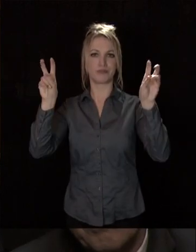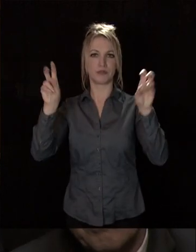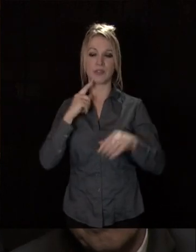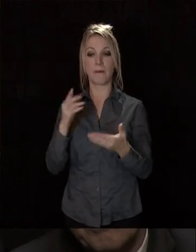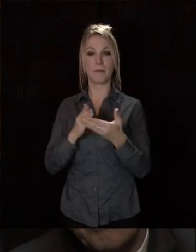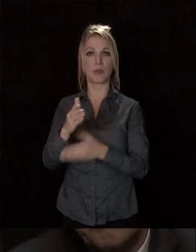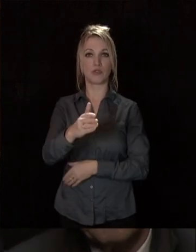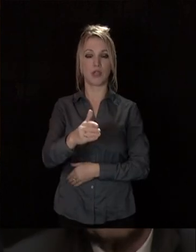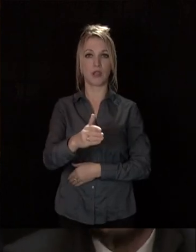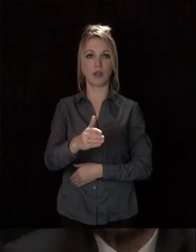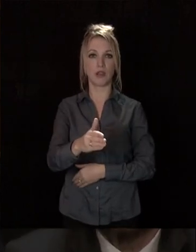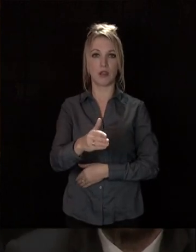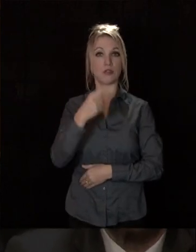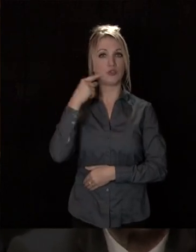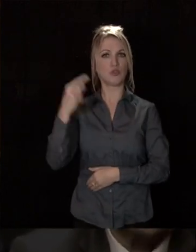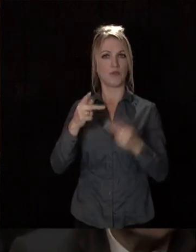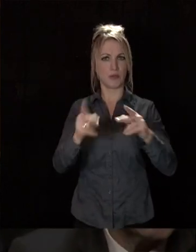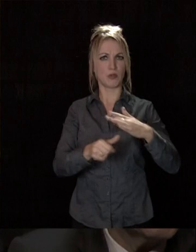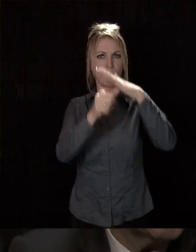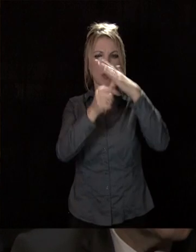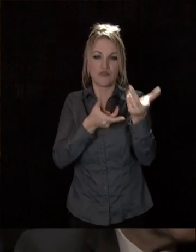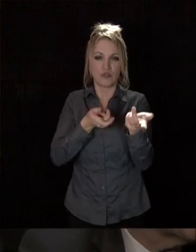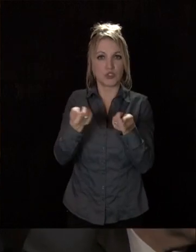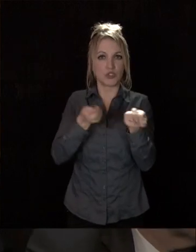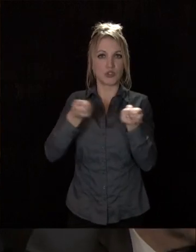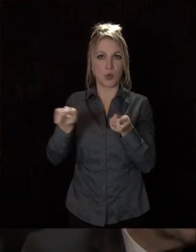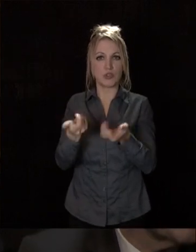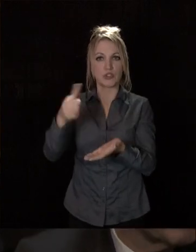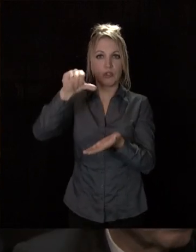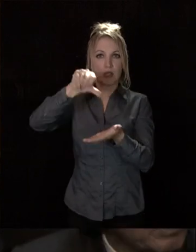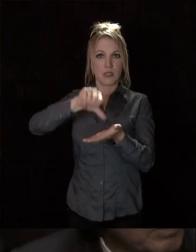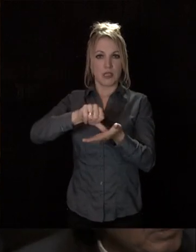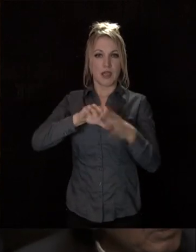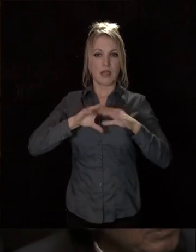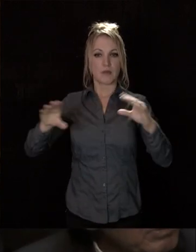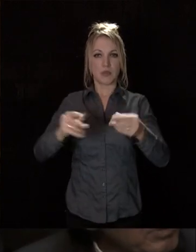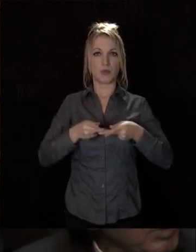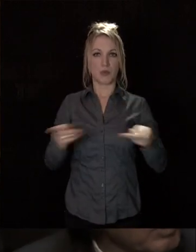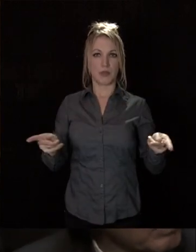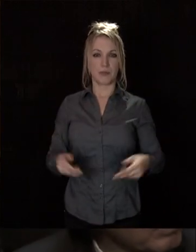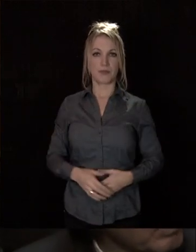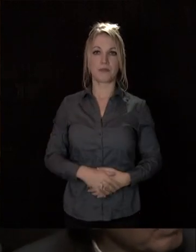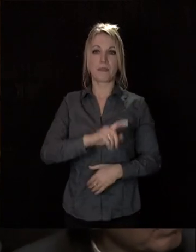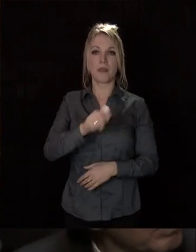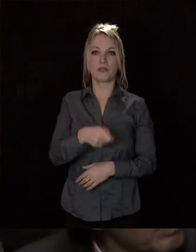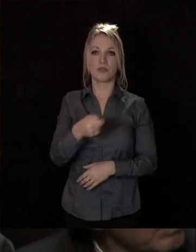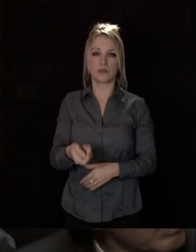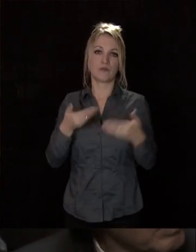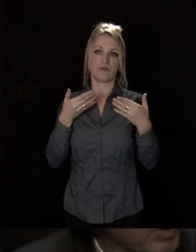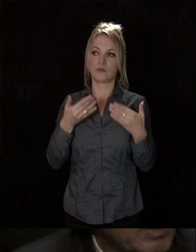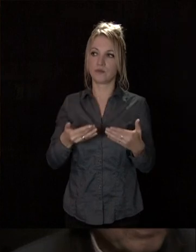projet à l'échelle de Dijon Métropole de gestion centralisée de l'espace public. Bien sûr, aujourd'hui,